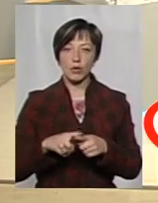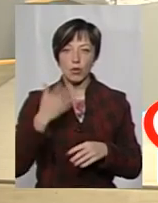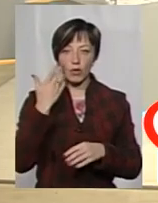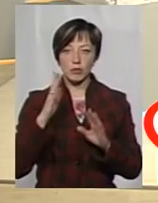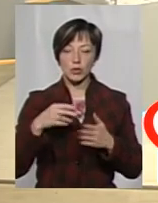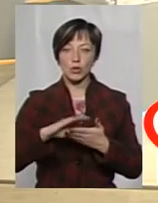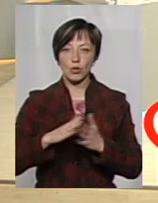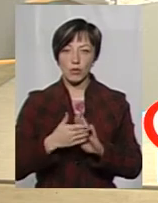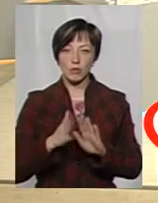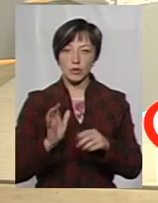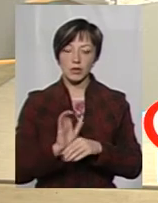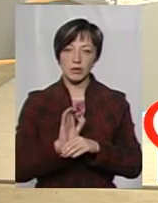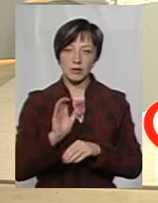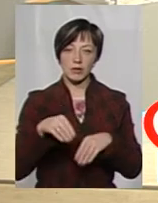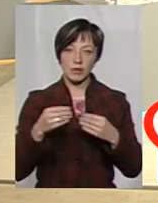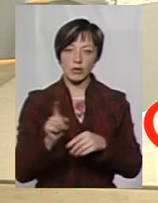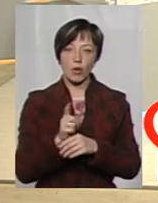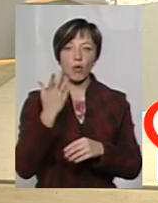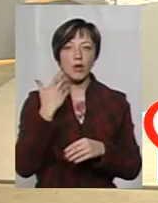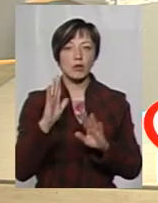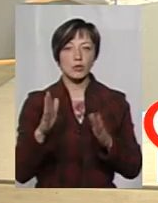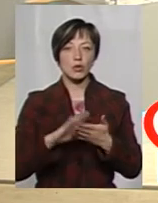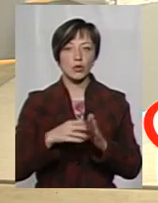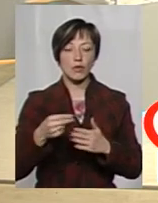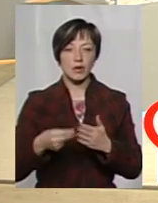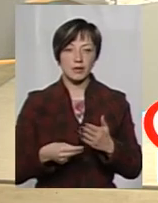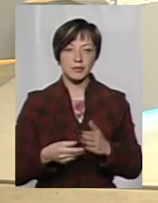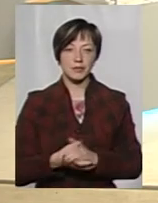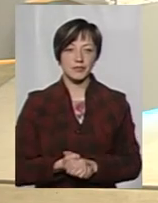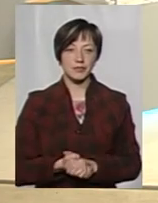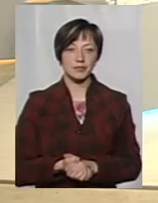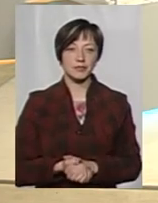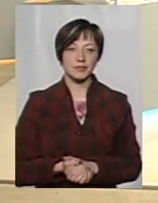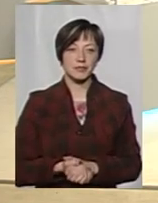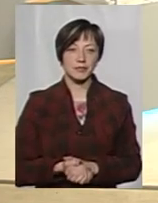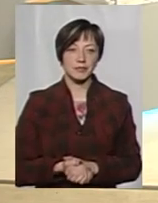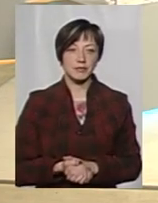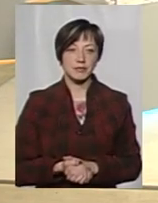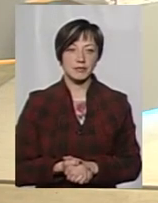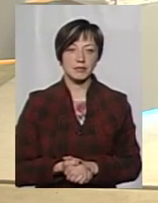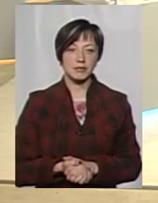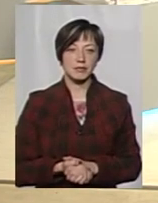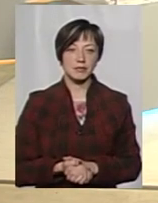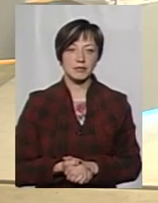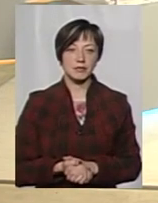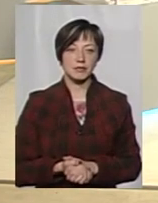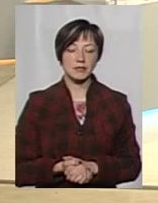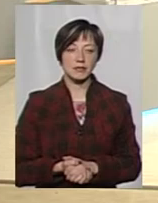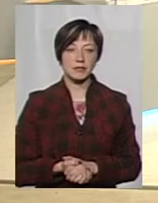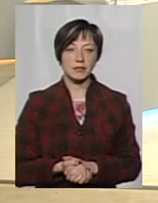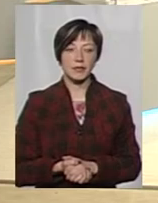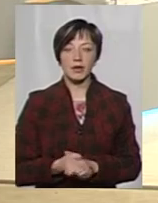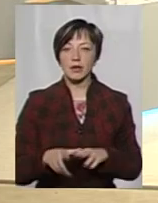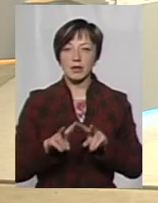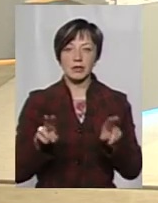коли буде договор, тільки тоді буде номінація. А коли будуть договори? Коли їх підпише на «Накнафтогаз Україна». Це технічні, так само